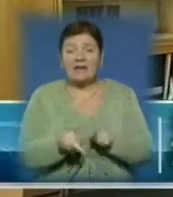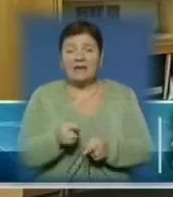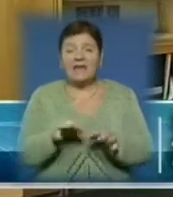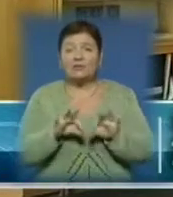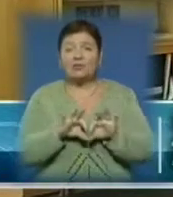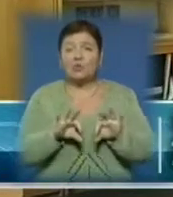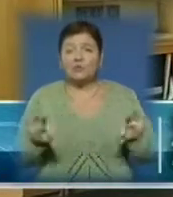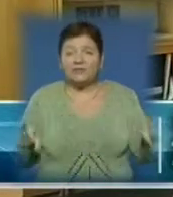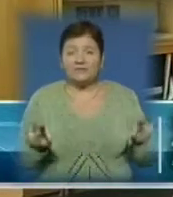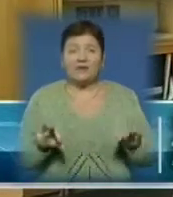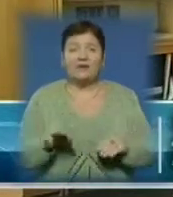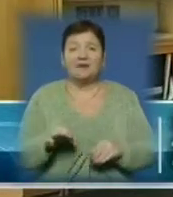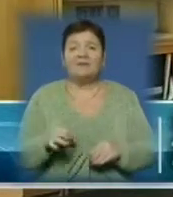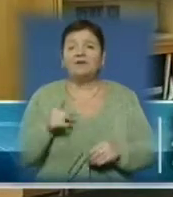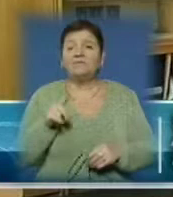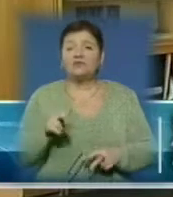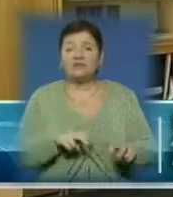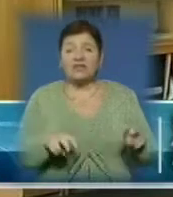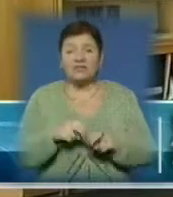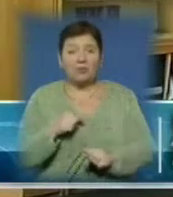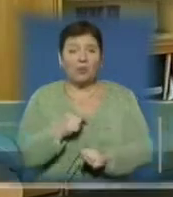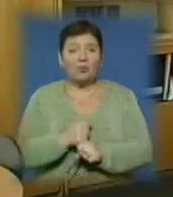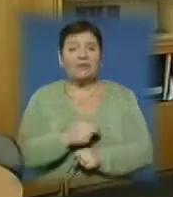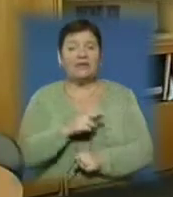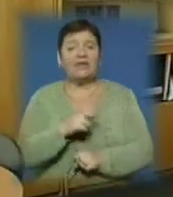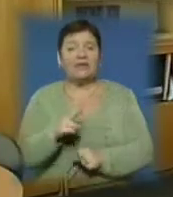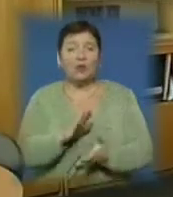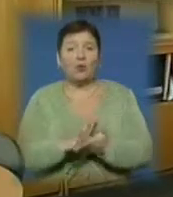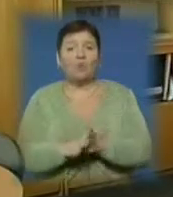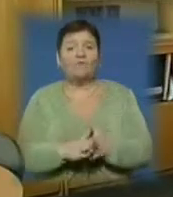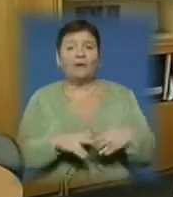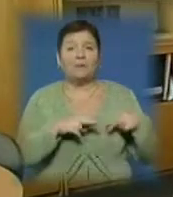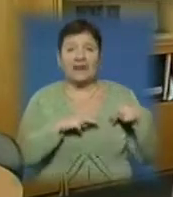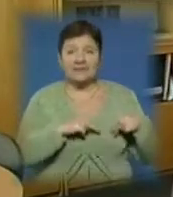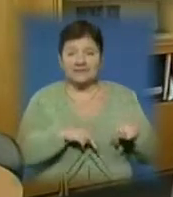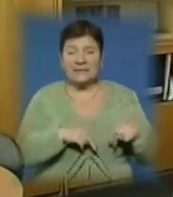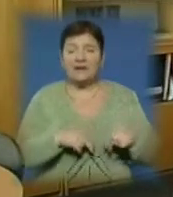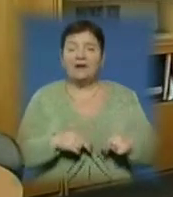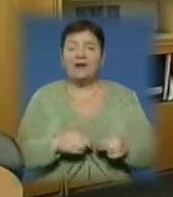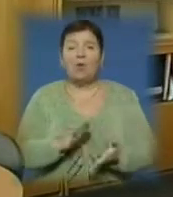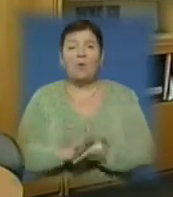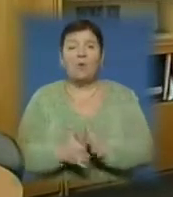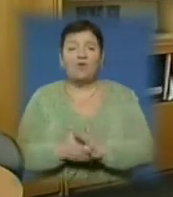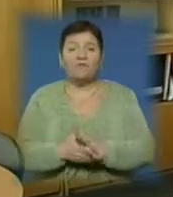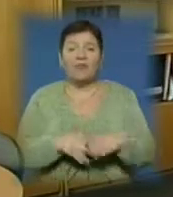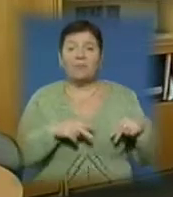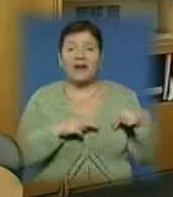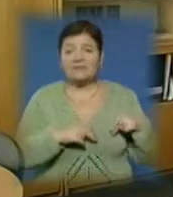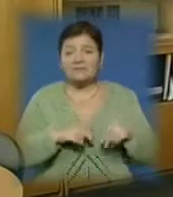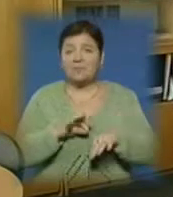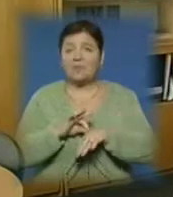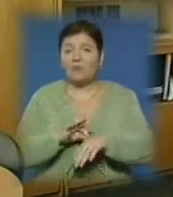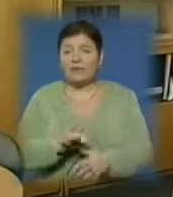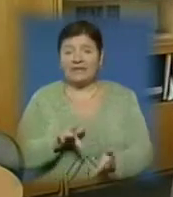поясняють нашим шукачам роботи, які в них умови праці. Ми мови праці постійно проводимо там